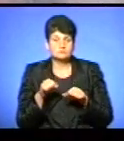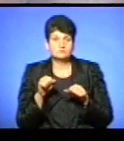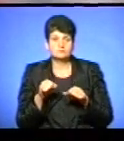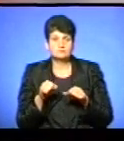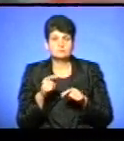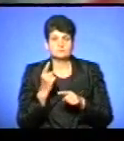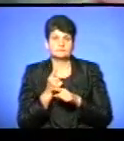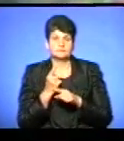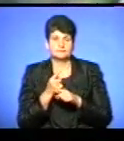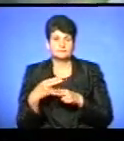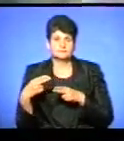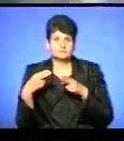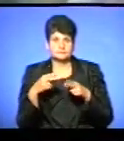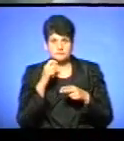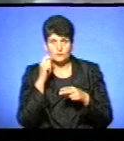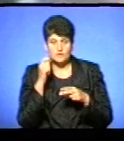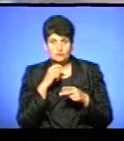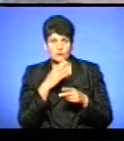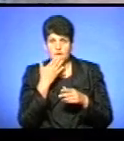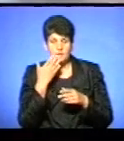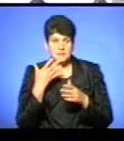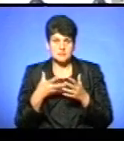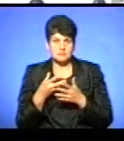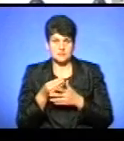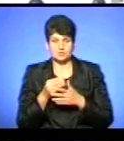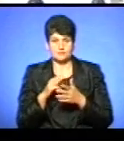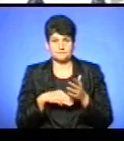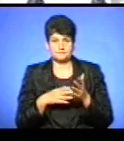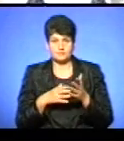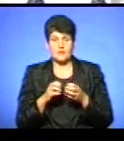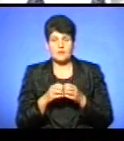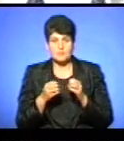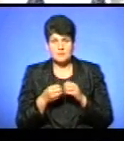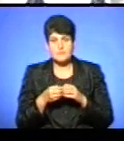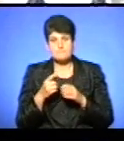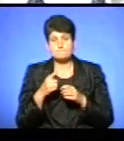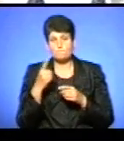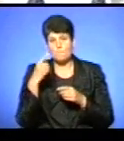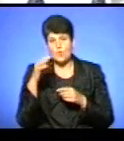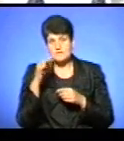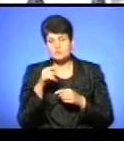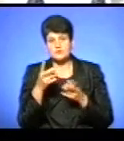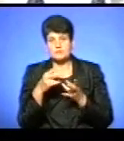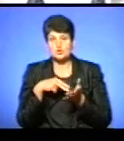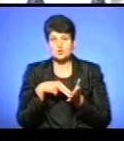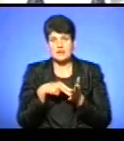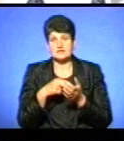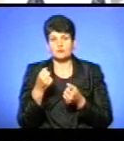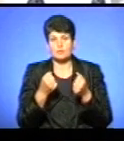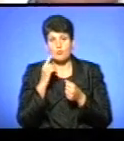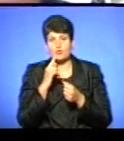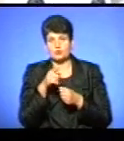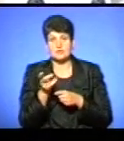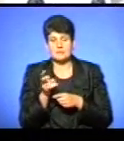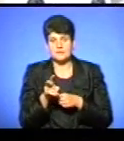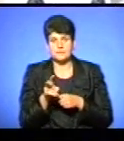що заборонять в'їзд в Україну за несплачені штрафи за паркування. Проблема якраз патрульного поліцейської, що йому треба стояти біля автомобіля, поки він не прийде. Тобто